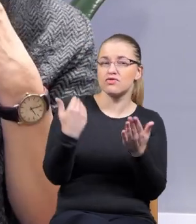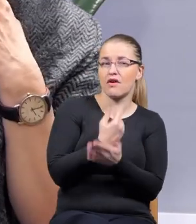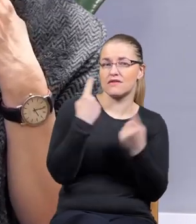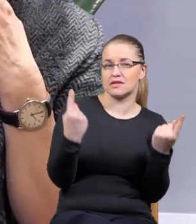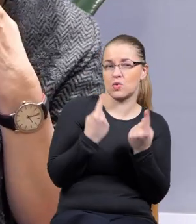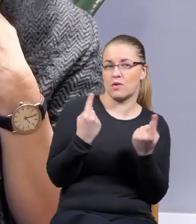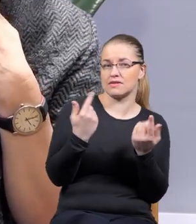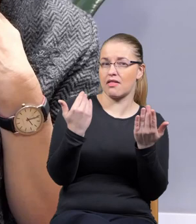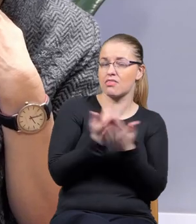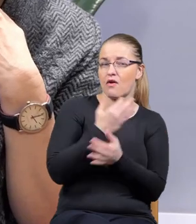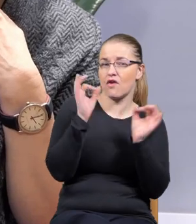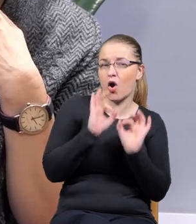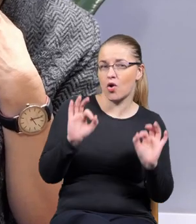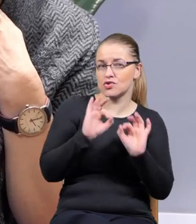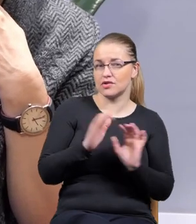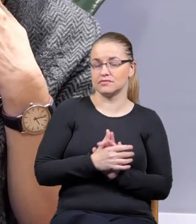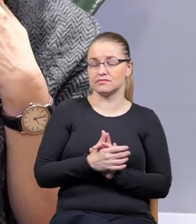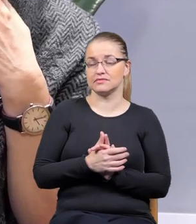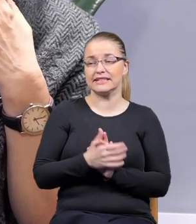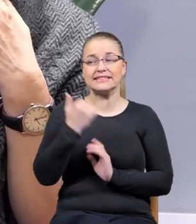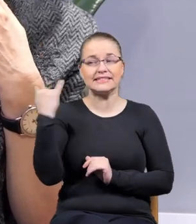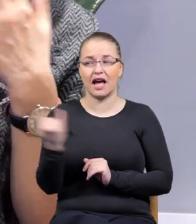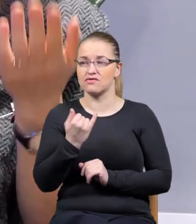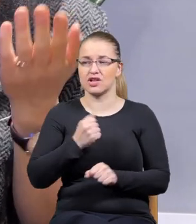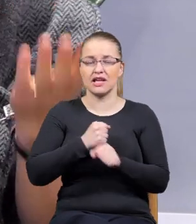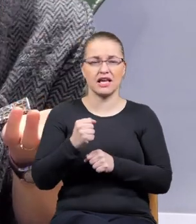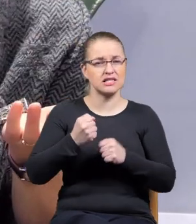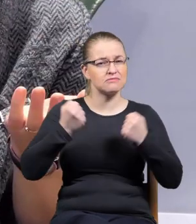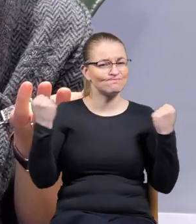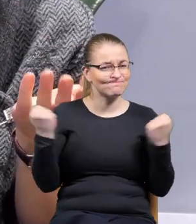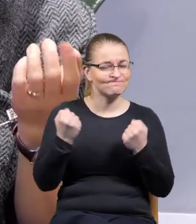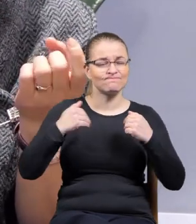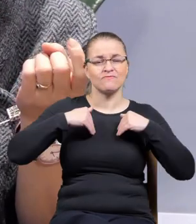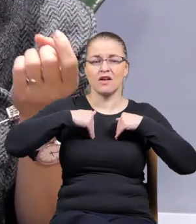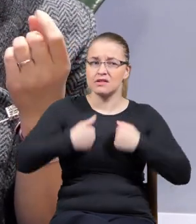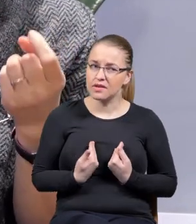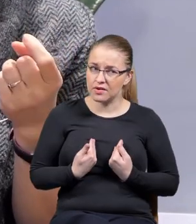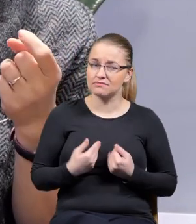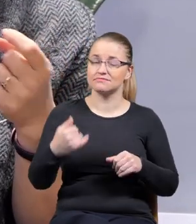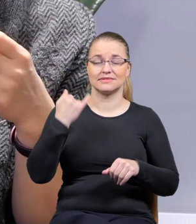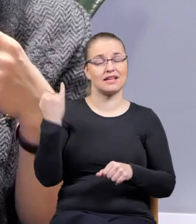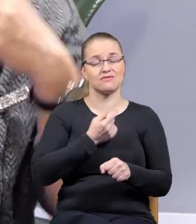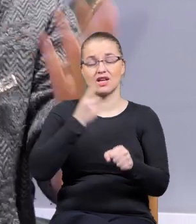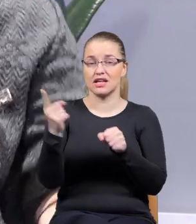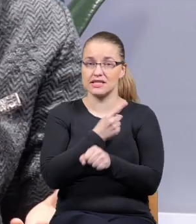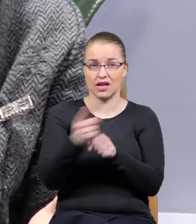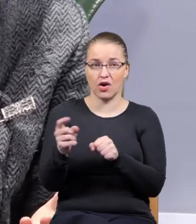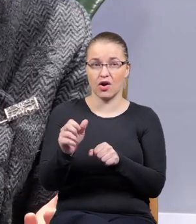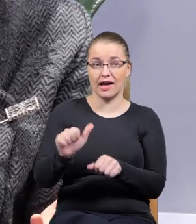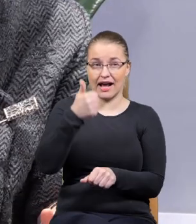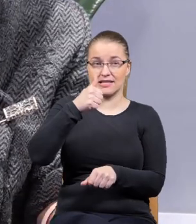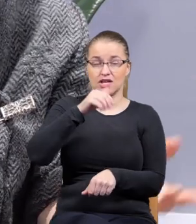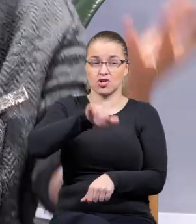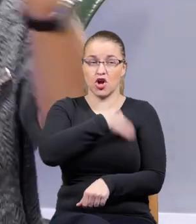okolicznościach i wiąże się to zawsze z ogromnym wysiłkiem, ale też z ryzykiem, że jak cię wyrzucą raz ze